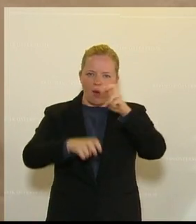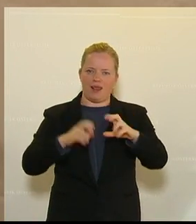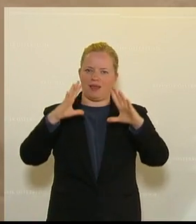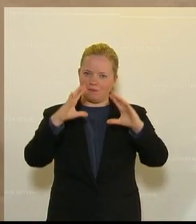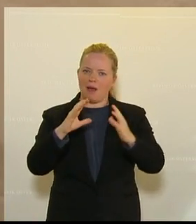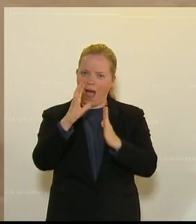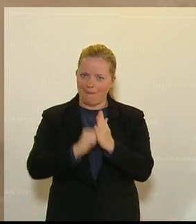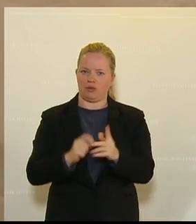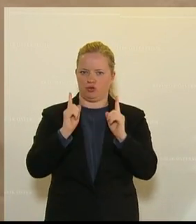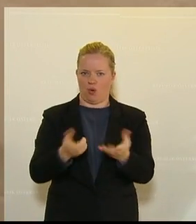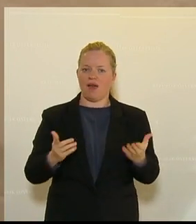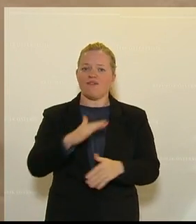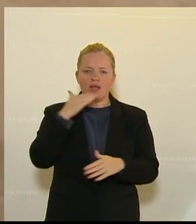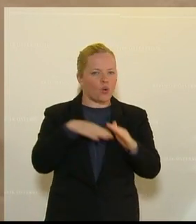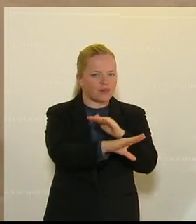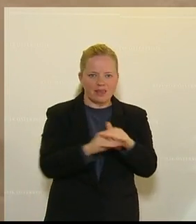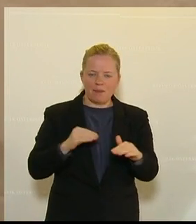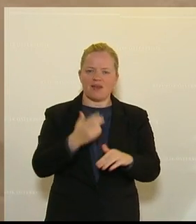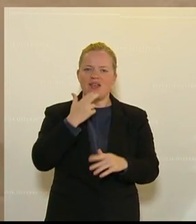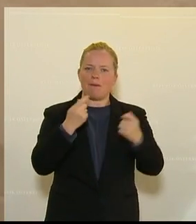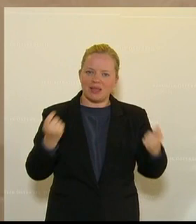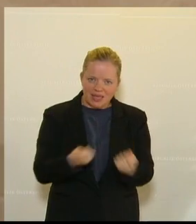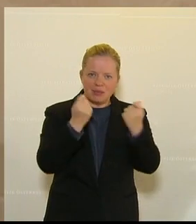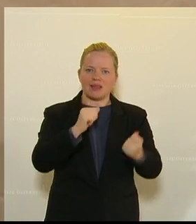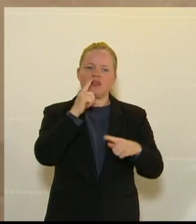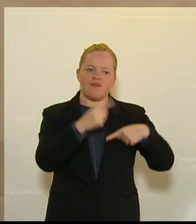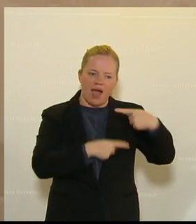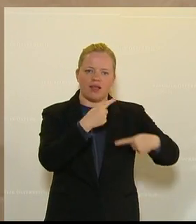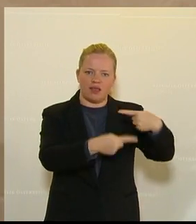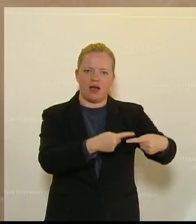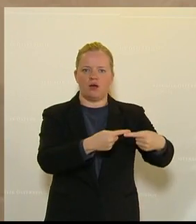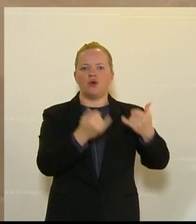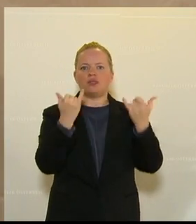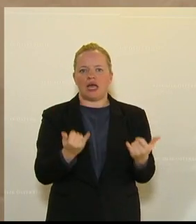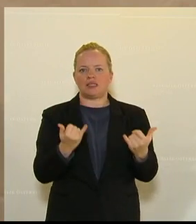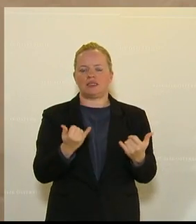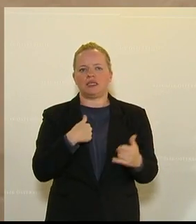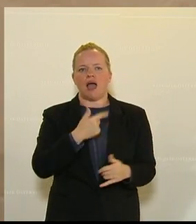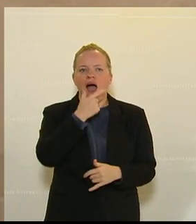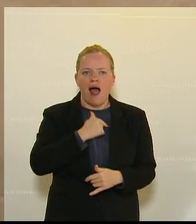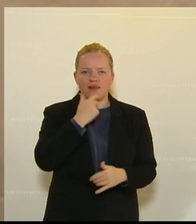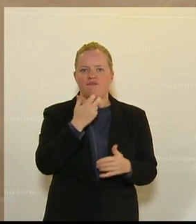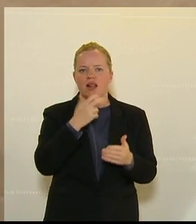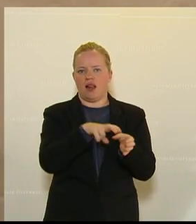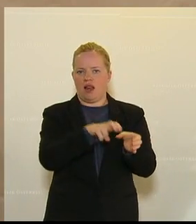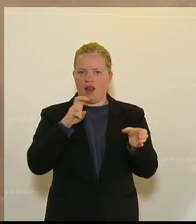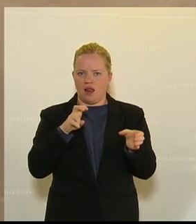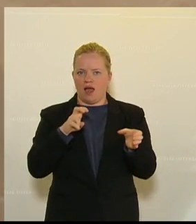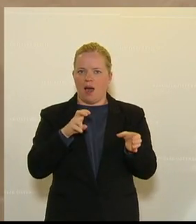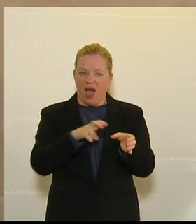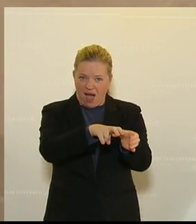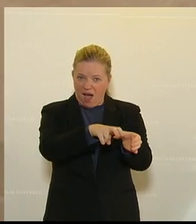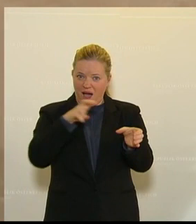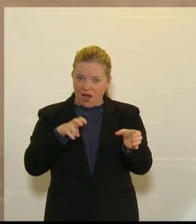diesen Zeiten wollen viele Unternehmer ihre Betriebe nicht länger fortführen und sagen, naja, jetzt bin ich alt, jetzt möchte ich aussteigen. Aber dieses